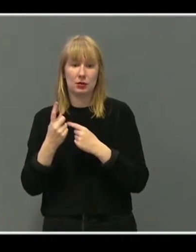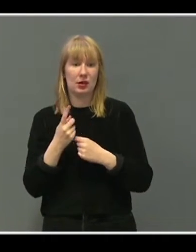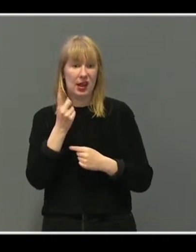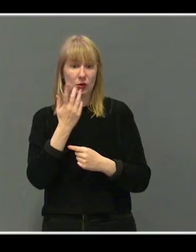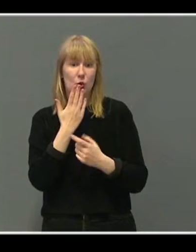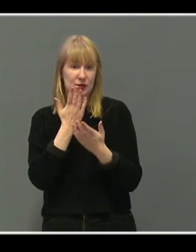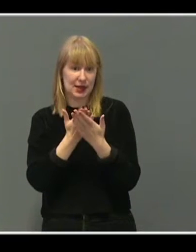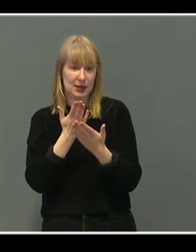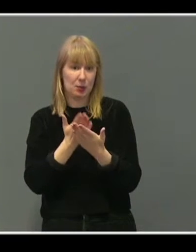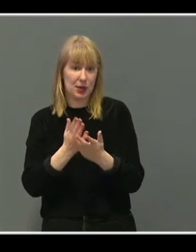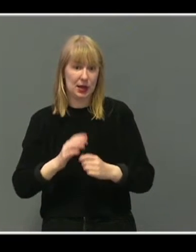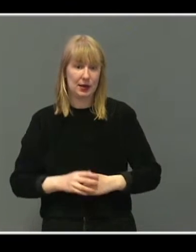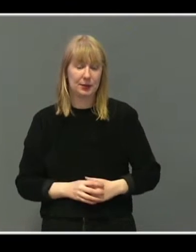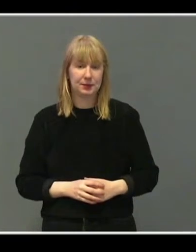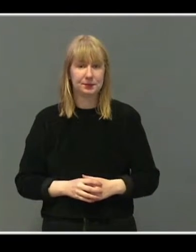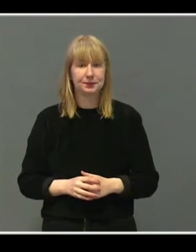kommer. Ikke sant.